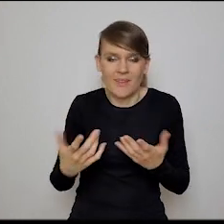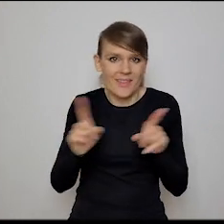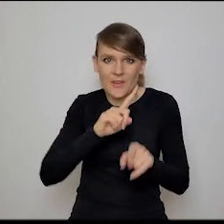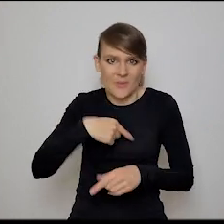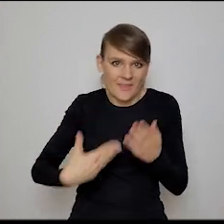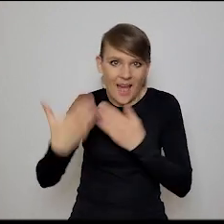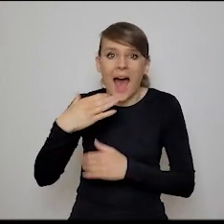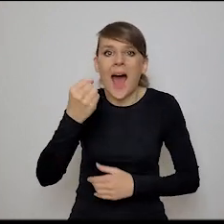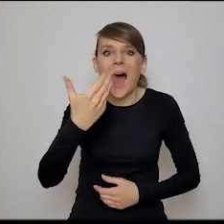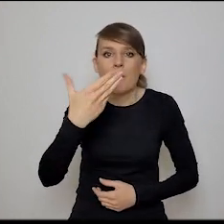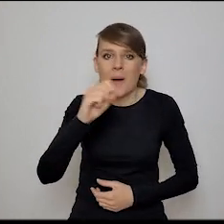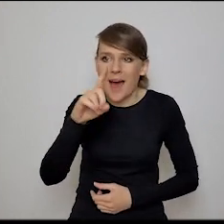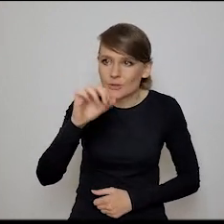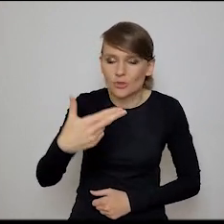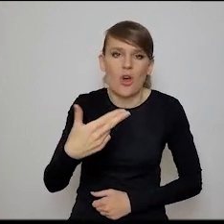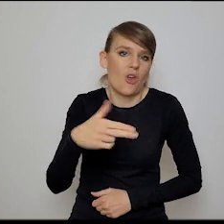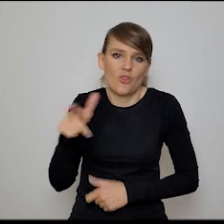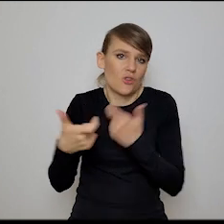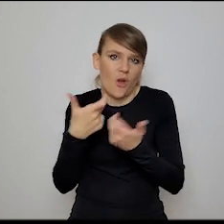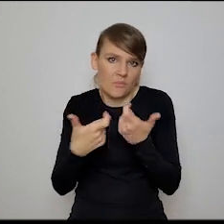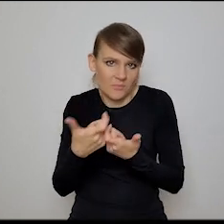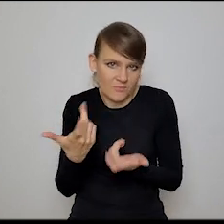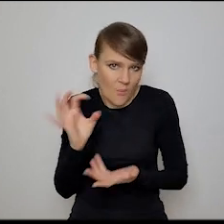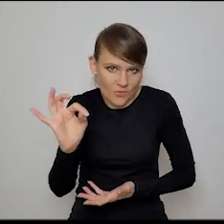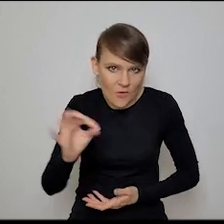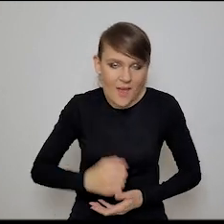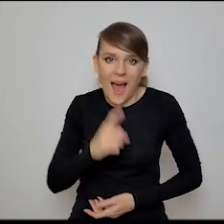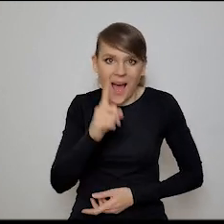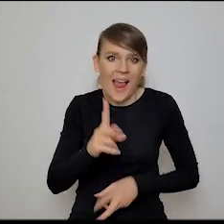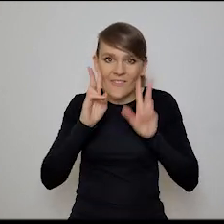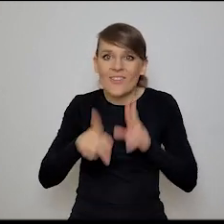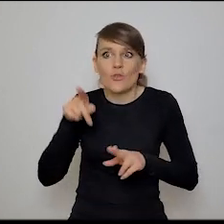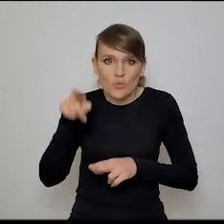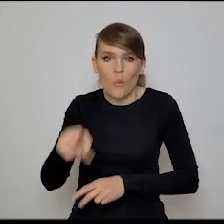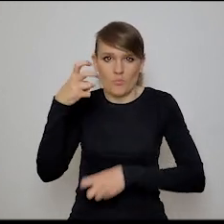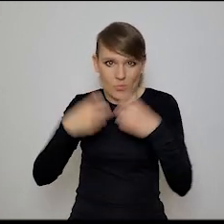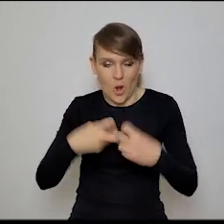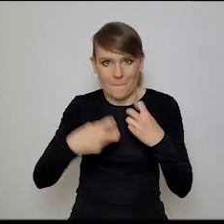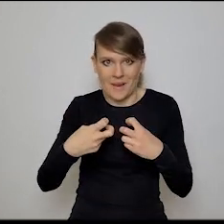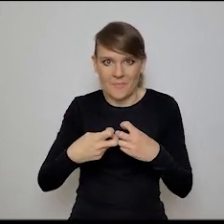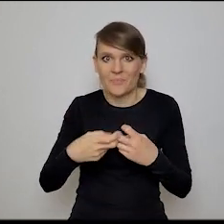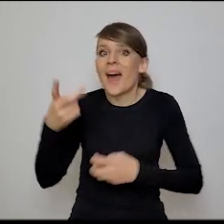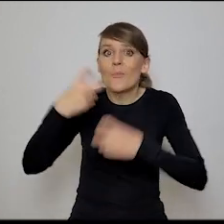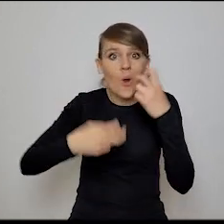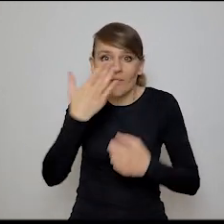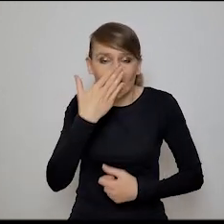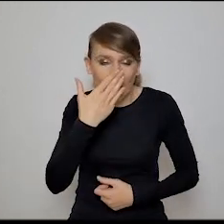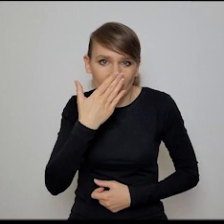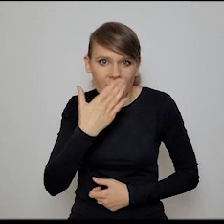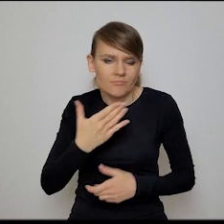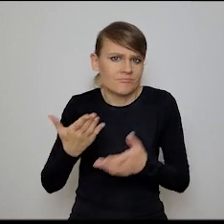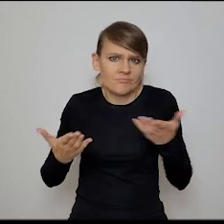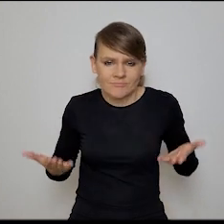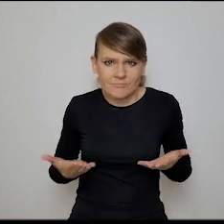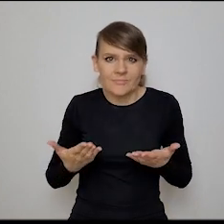Amazon robi to po swojemu, ale co do zasady, faktycznie jest z tym problem. To znaczy, wiesz, problem polegający na tym, że